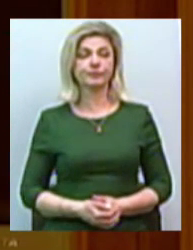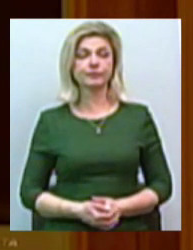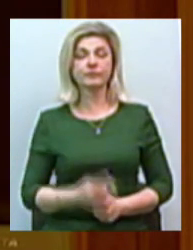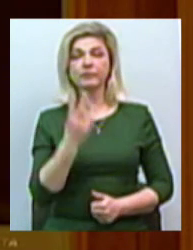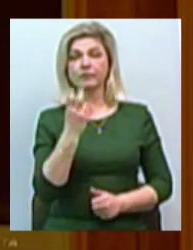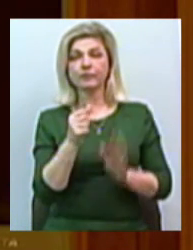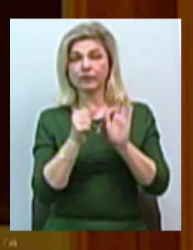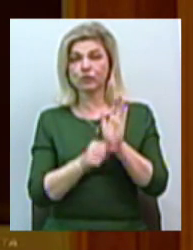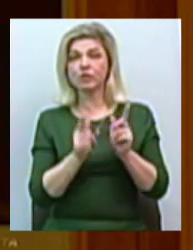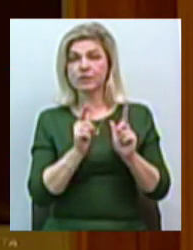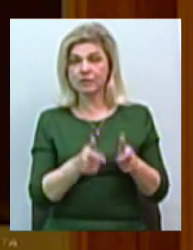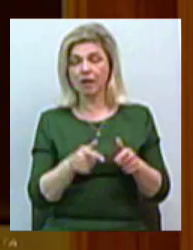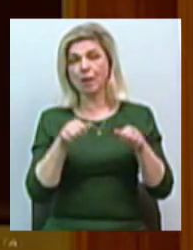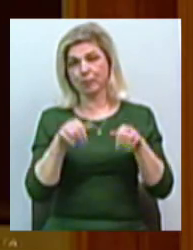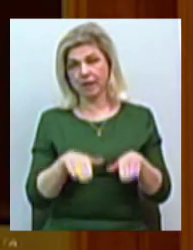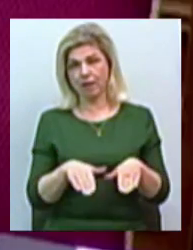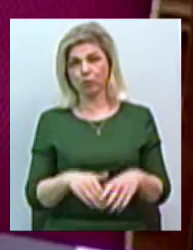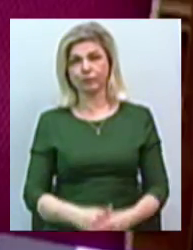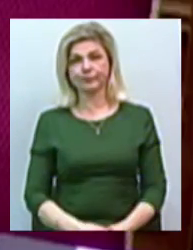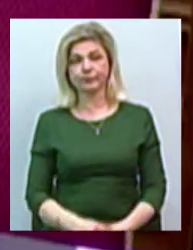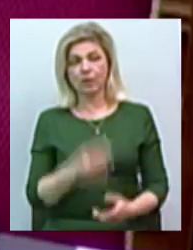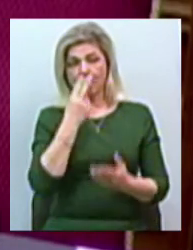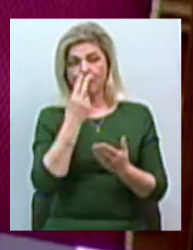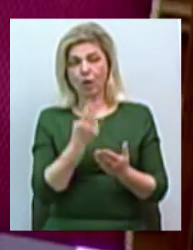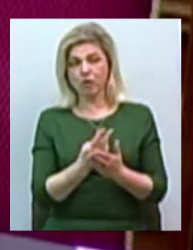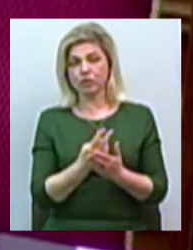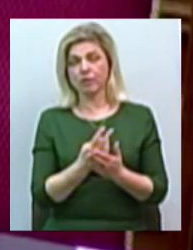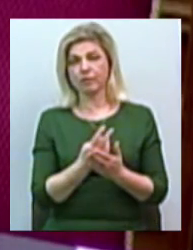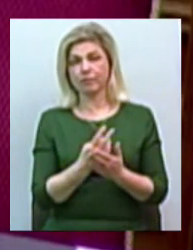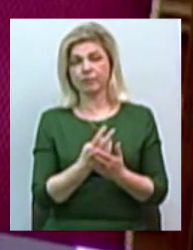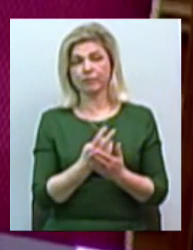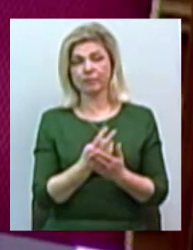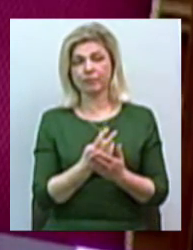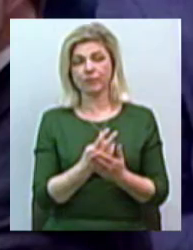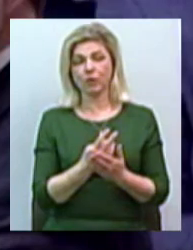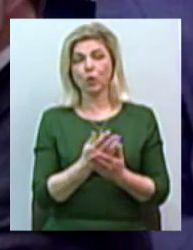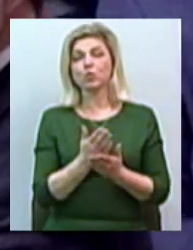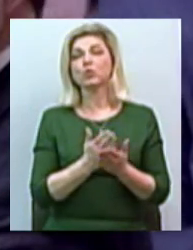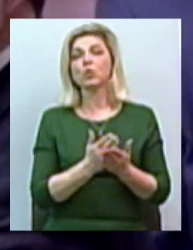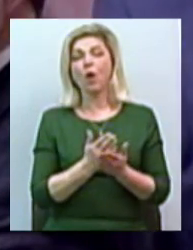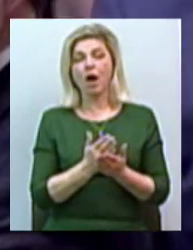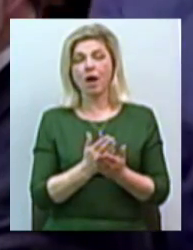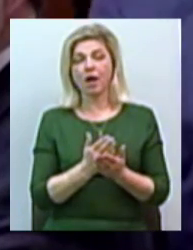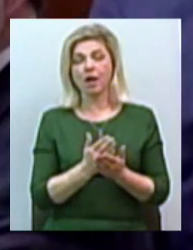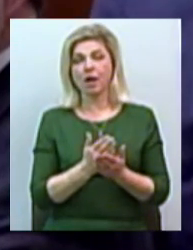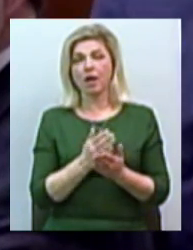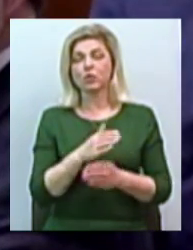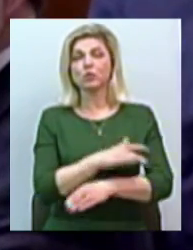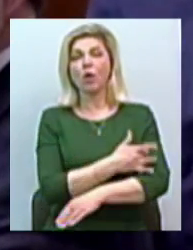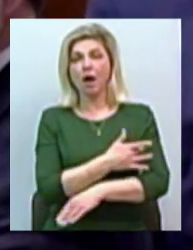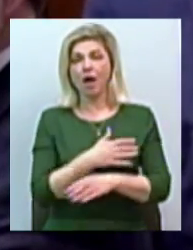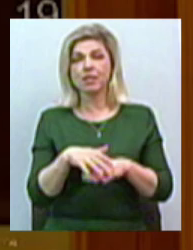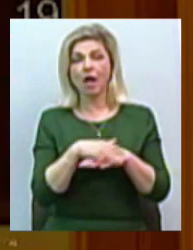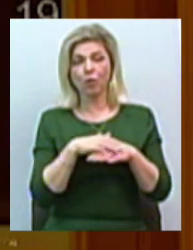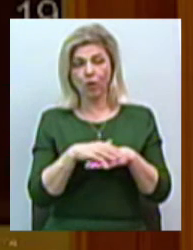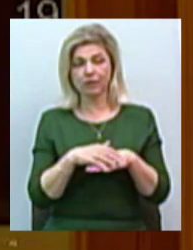260 за, рішення прийнято. Покажіть, будь ласка, по фракціям. Слуга народу, 231, опозиційна платформа «За